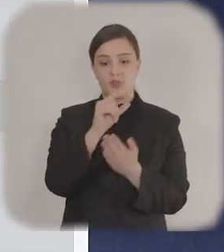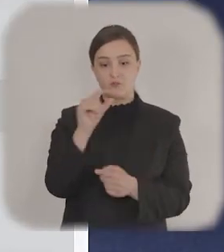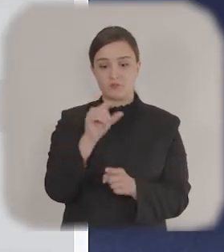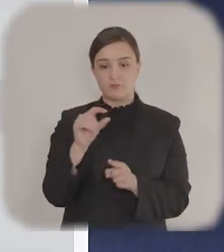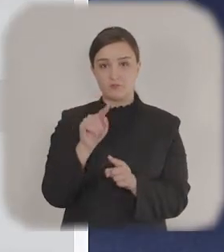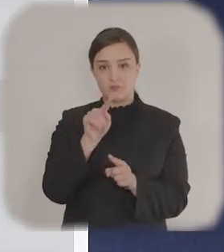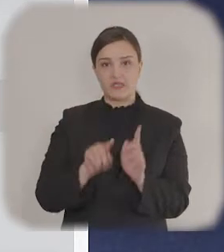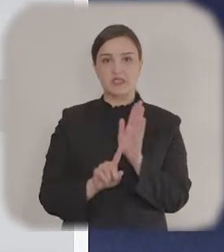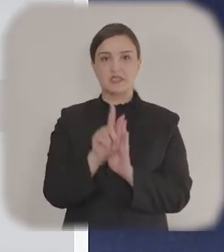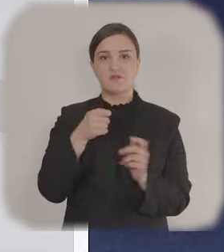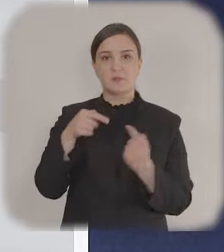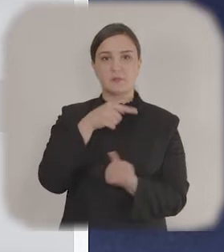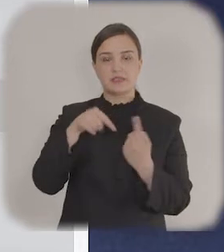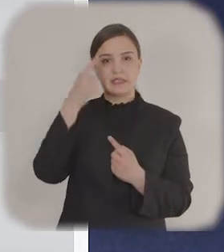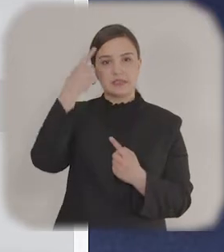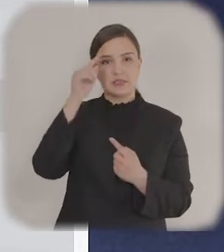istifadə edin.